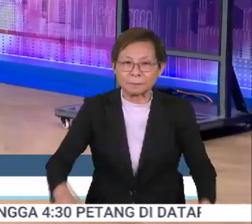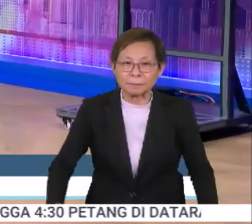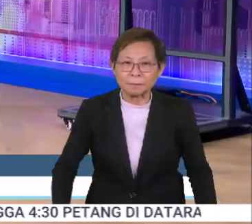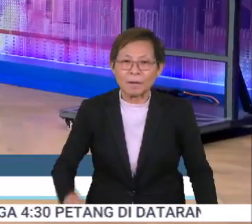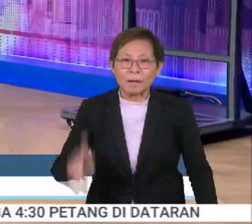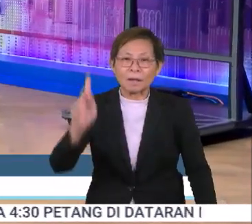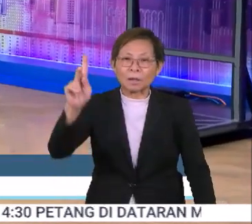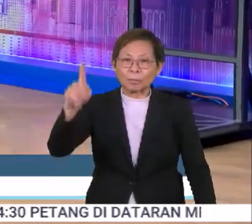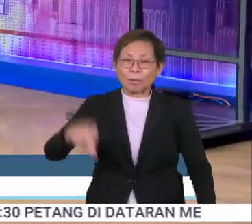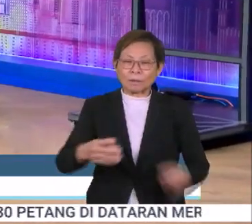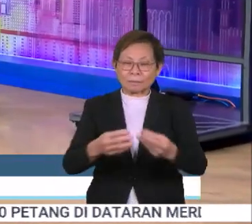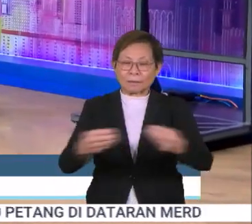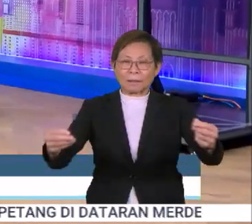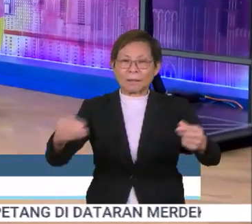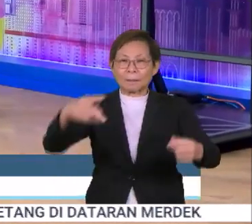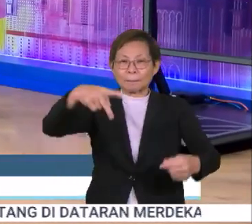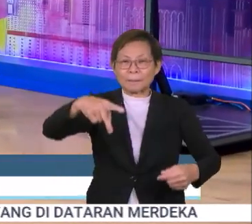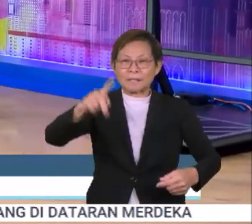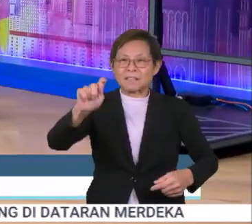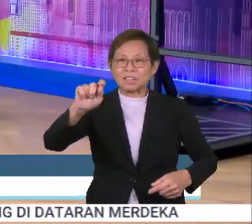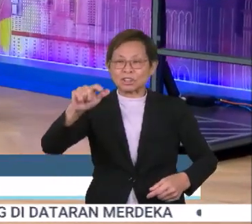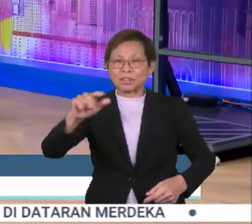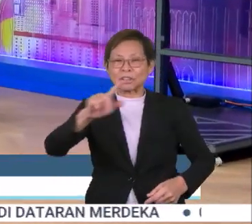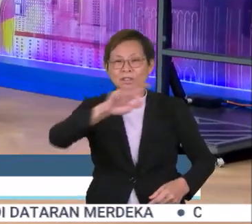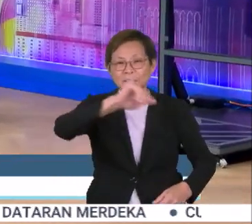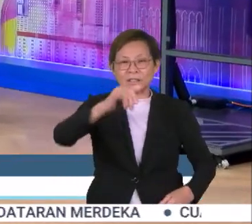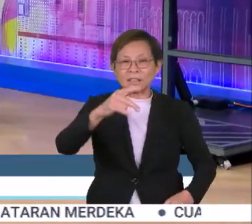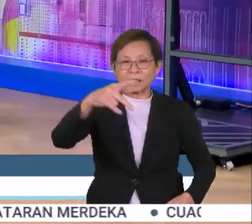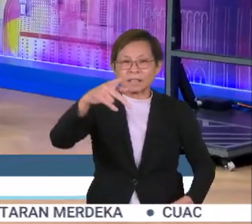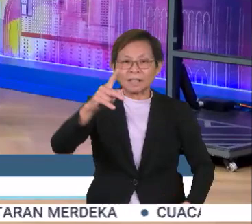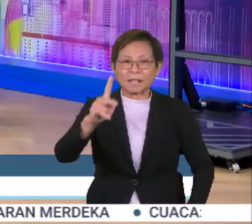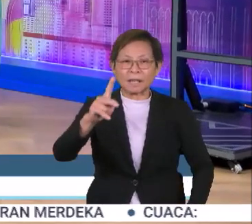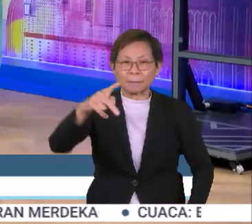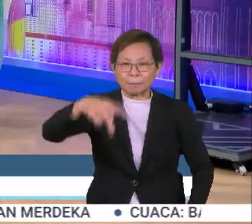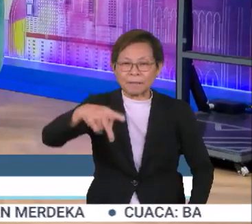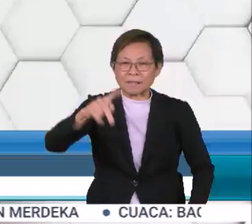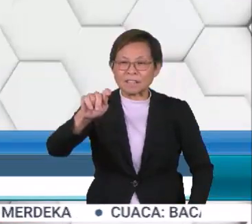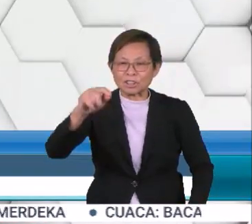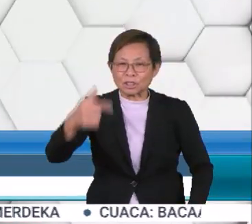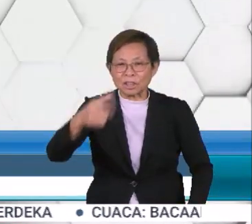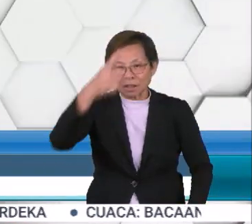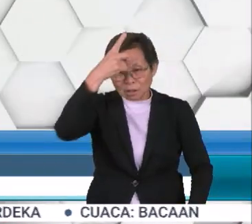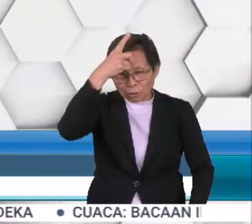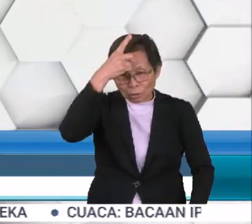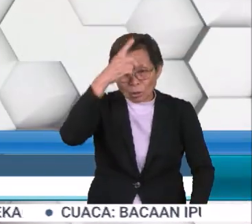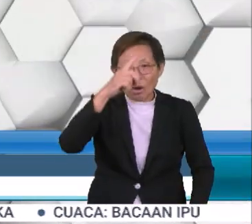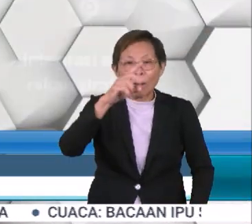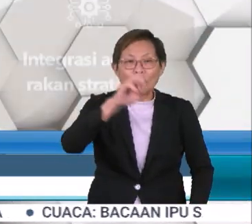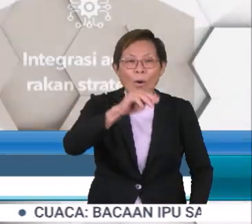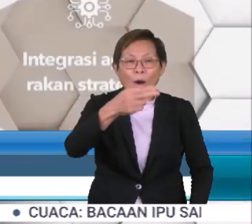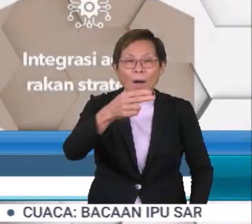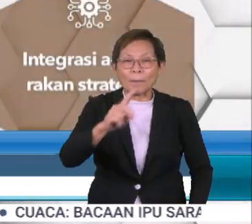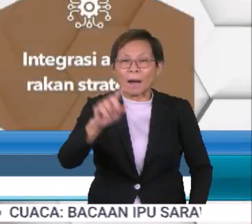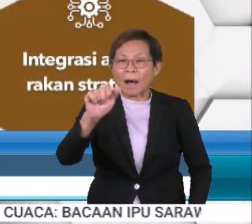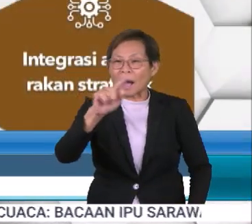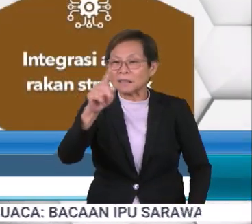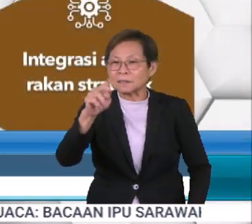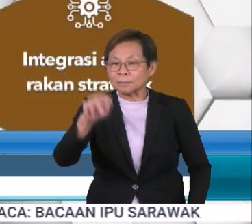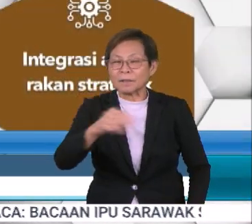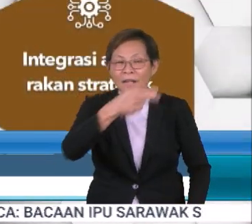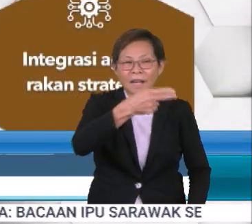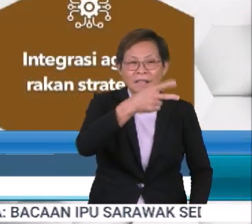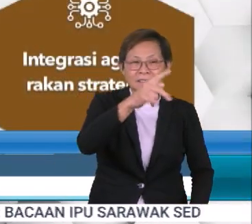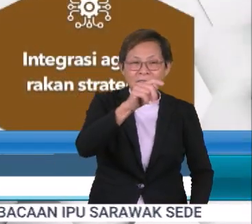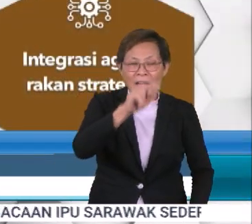Ketua Pengarah Tanah dan Galian Persekutuan JKPTG, Dato' Muhammad Azmi Muhammad Zain berkata, HTN kali ini